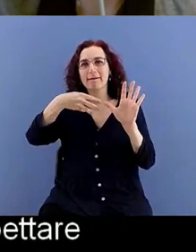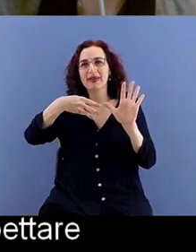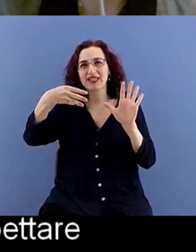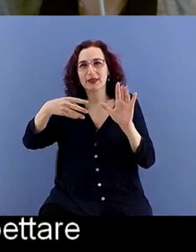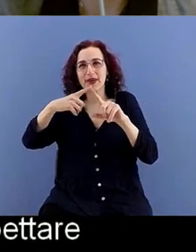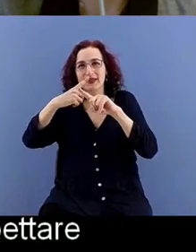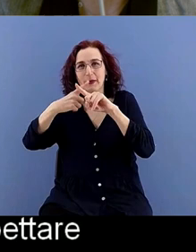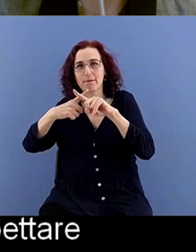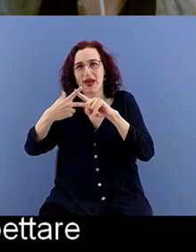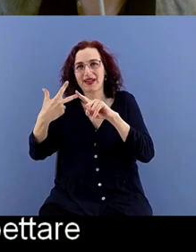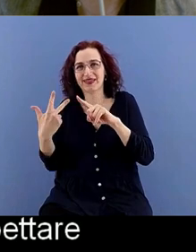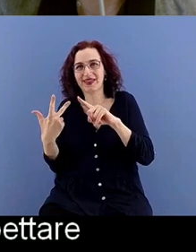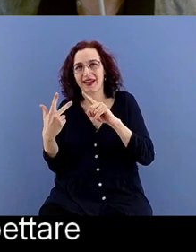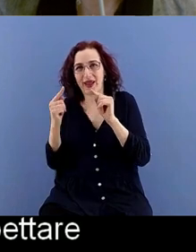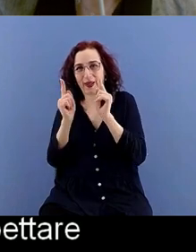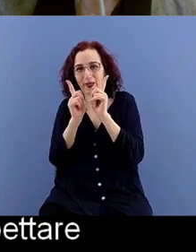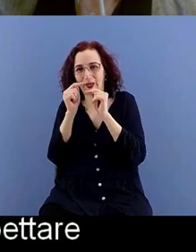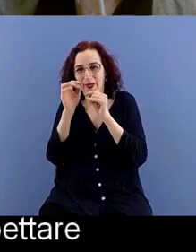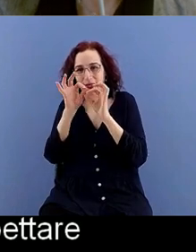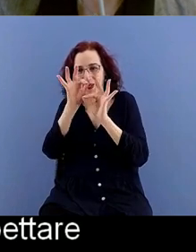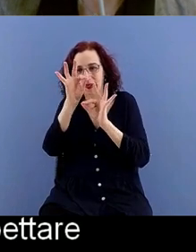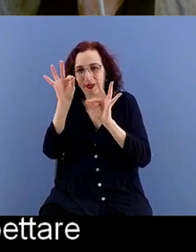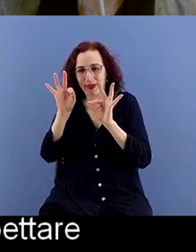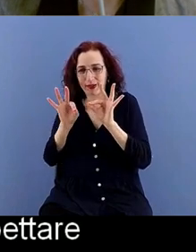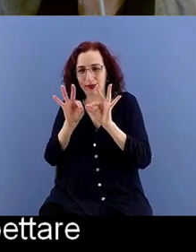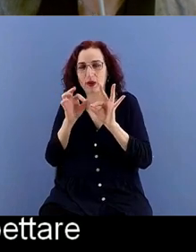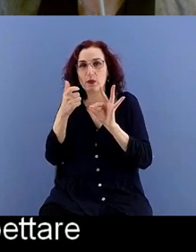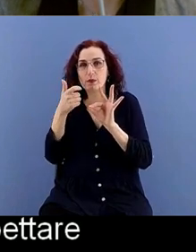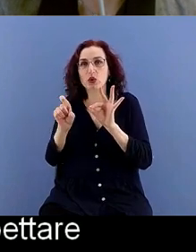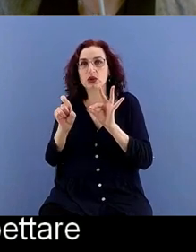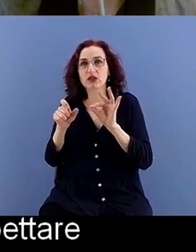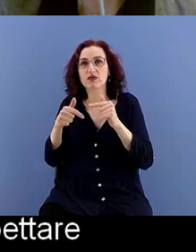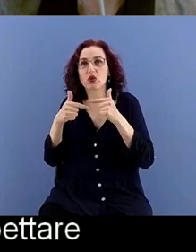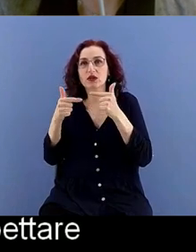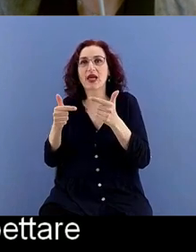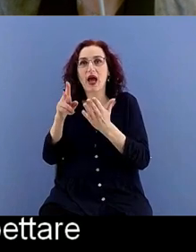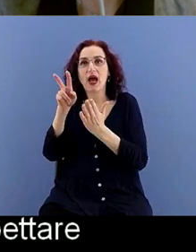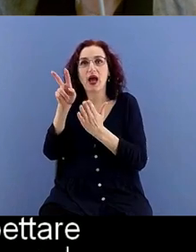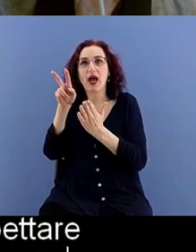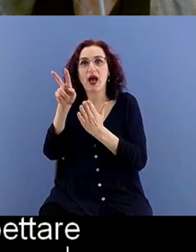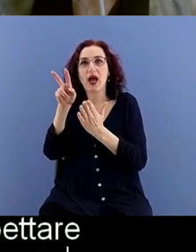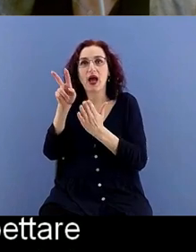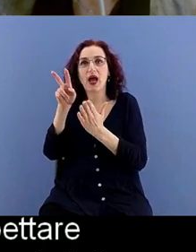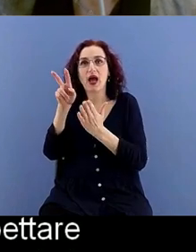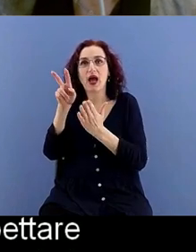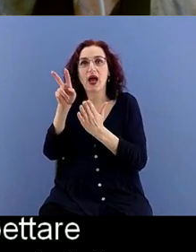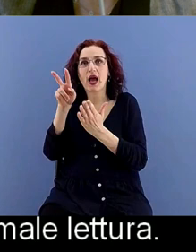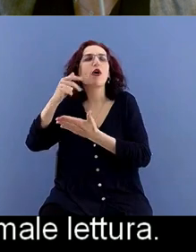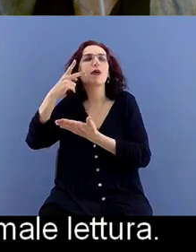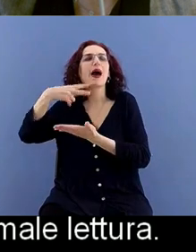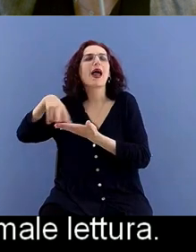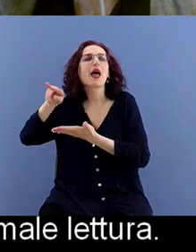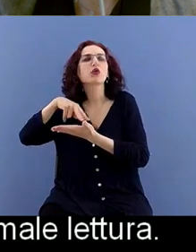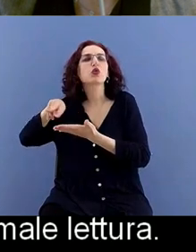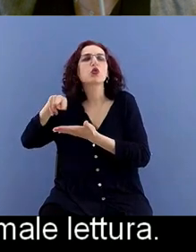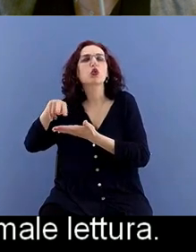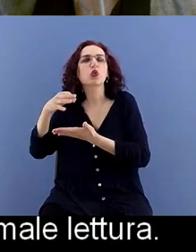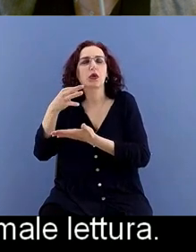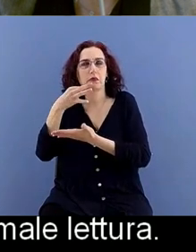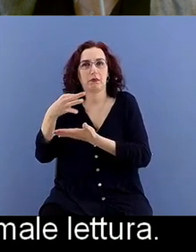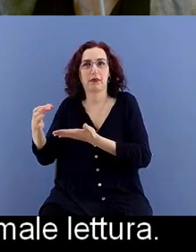ottimale lettura quindi comunque devo considerare questi aspetti poi è ovvio che